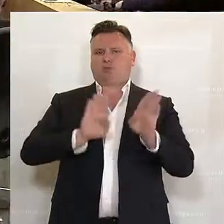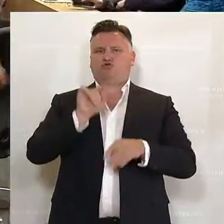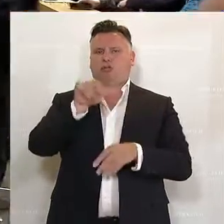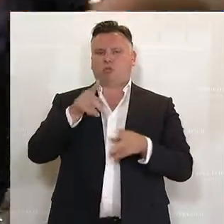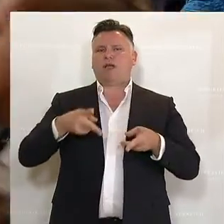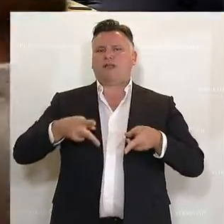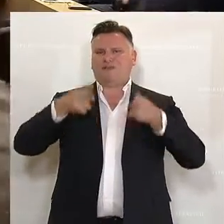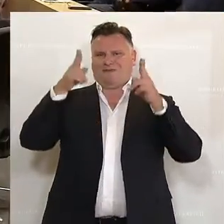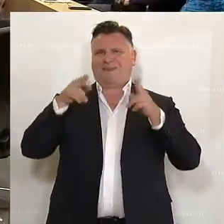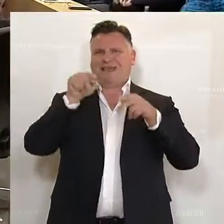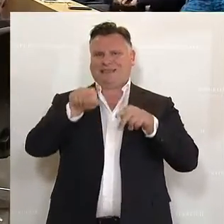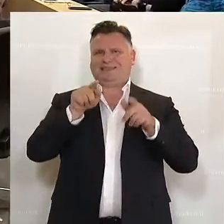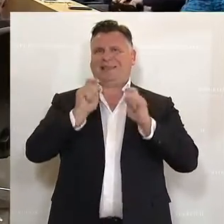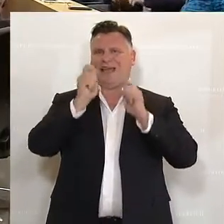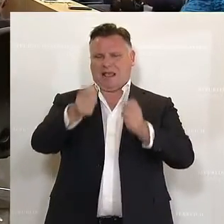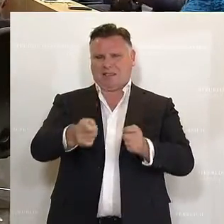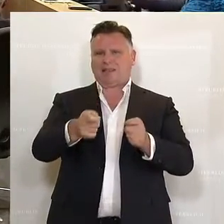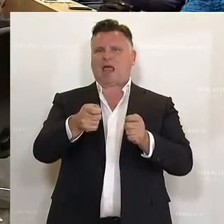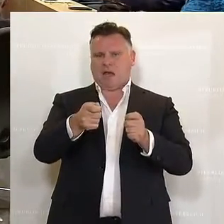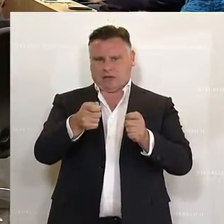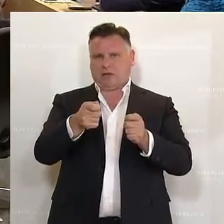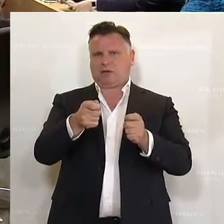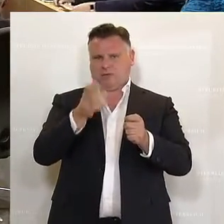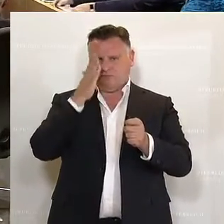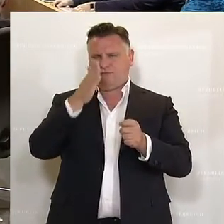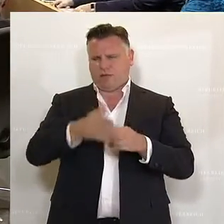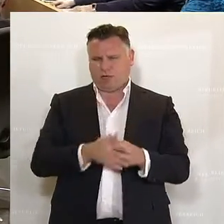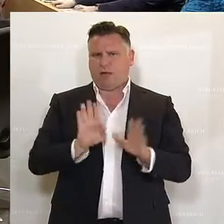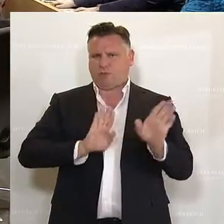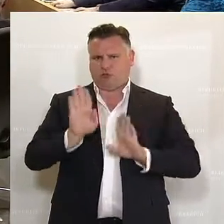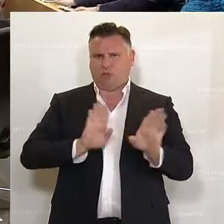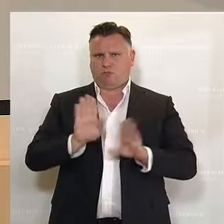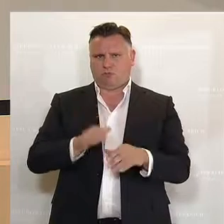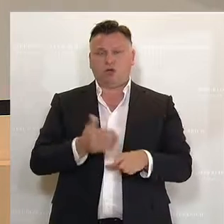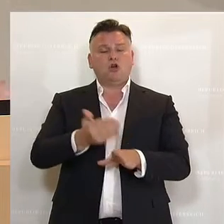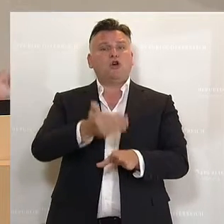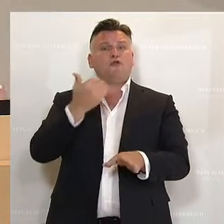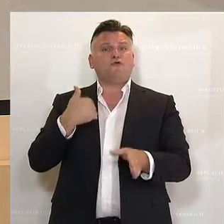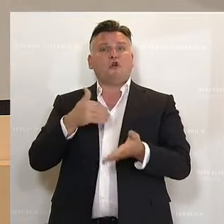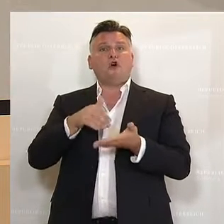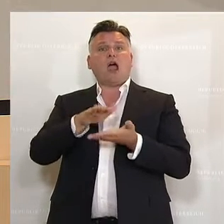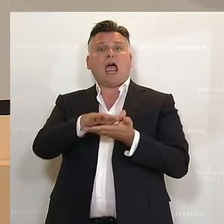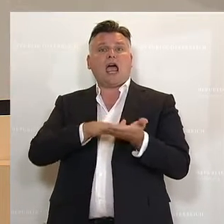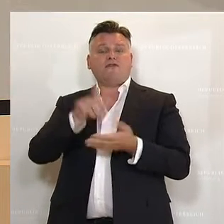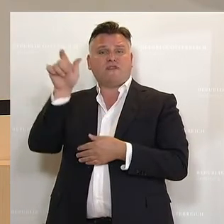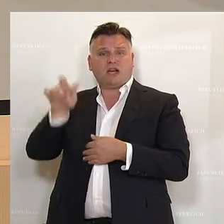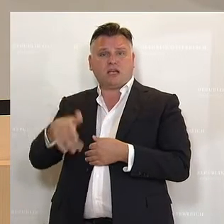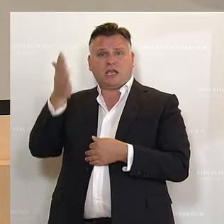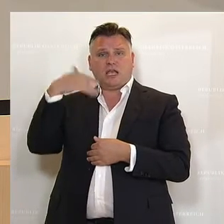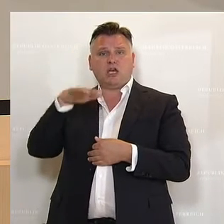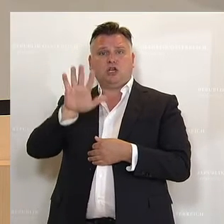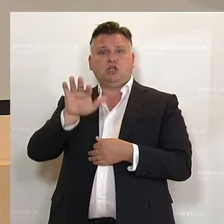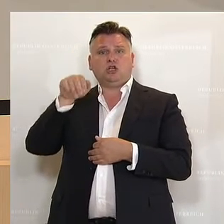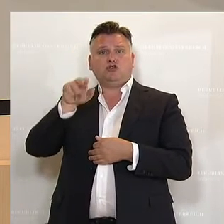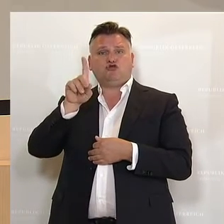Fristsetzungsantrag auch abgestimmt werden. Bevor ich Ihnen, Herr Abgeordneter Schnedlitz,